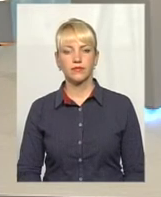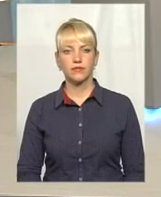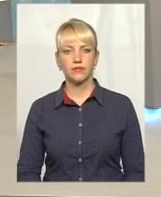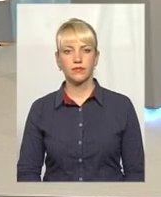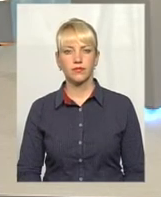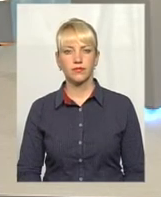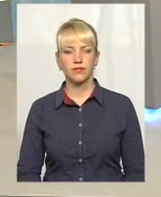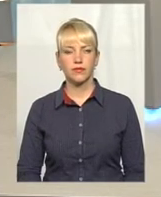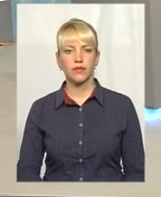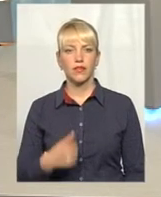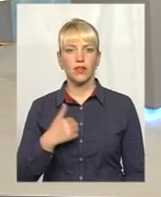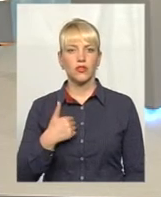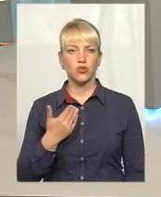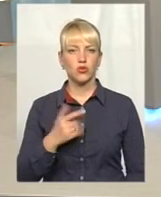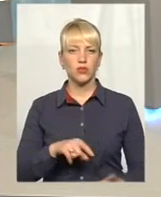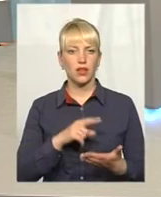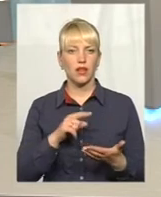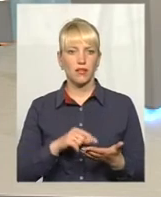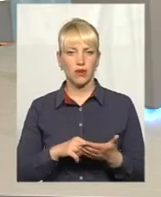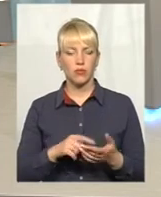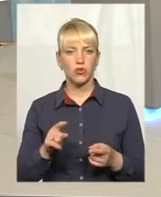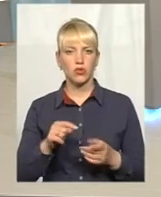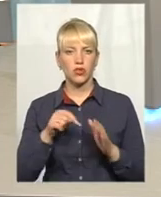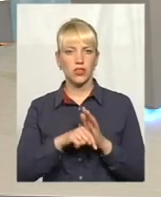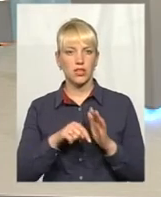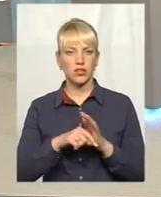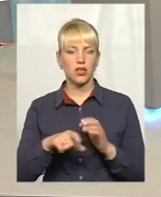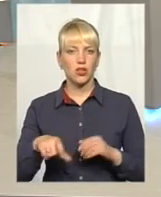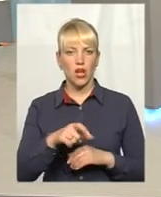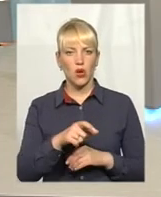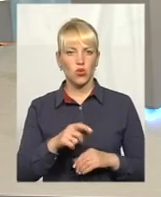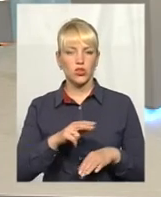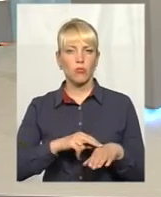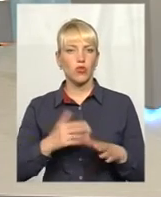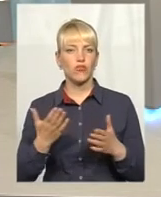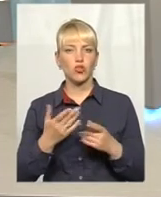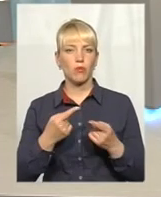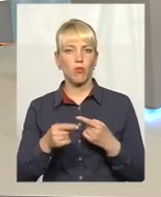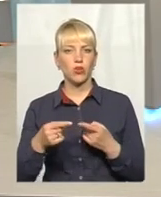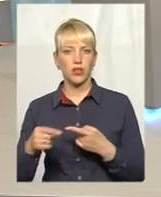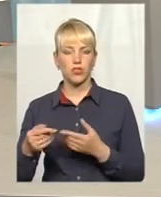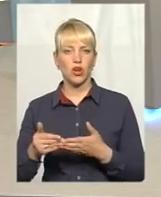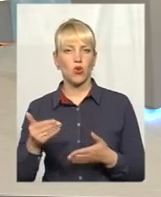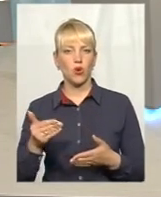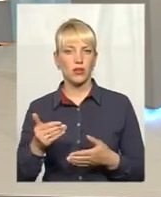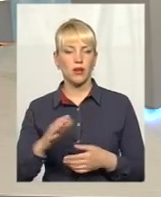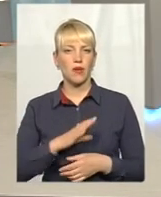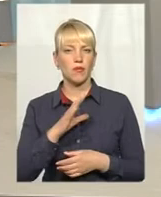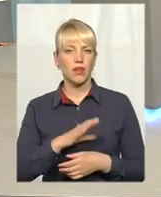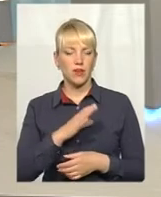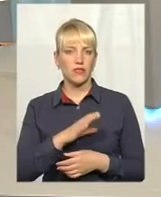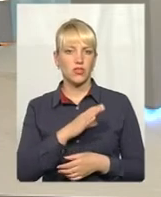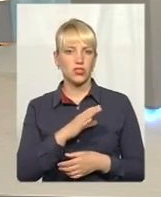Я хочу задати випрос касательно дорожньої поліції. Чим є відвічі от так називаємої бившої